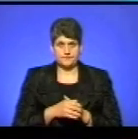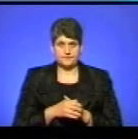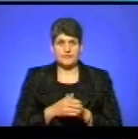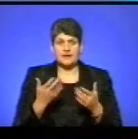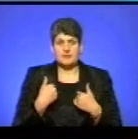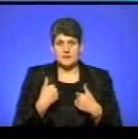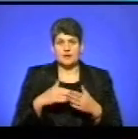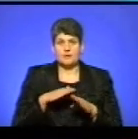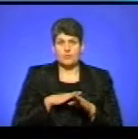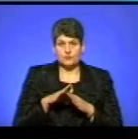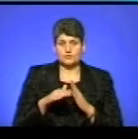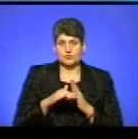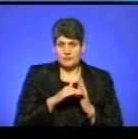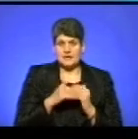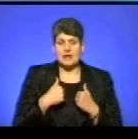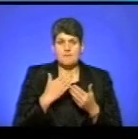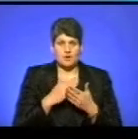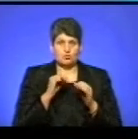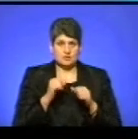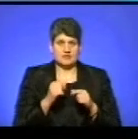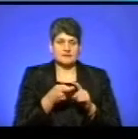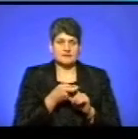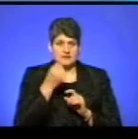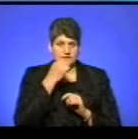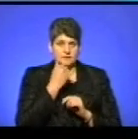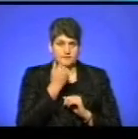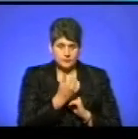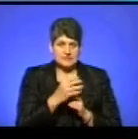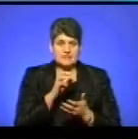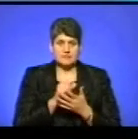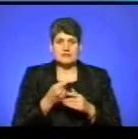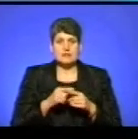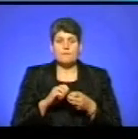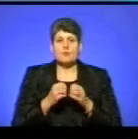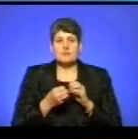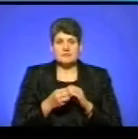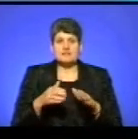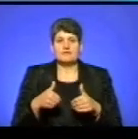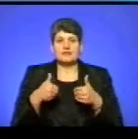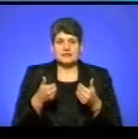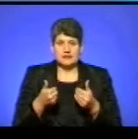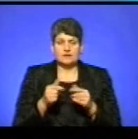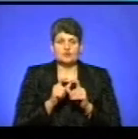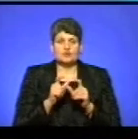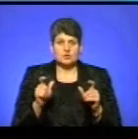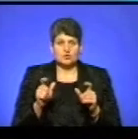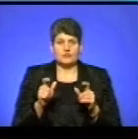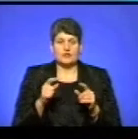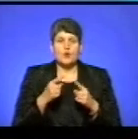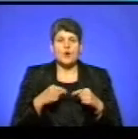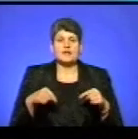повністю сприяє, я маю можливість через нього, займаючись цією проблематикою, звертатися і до установ, і до